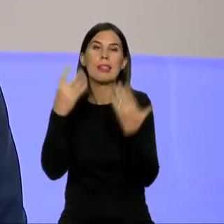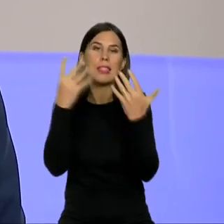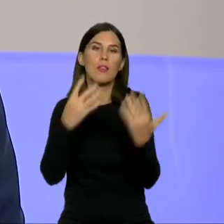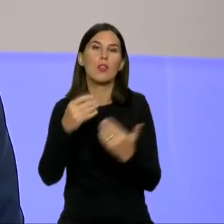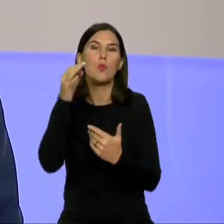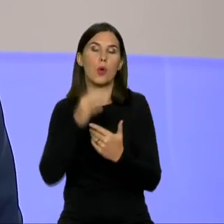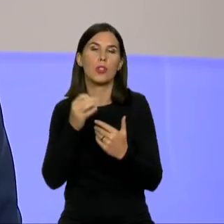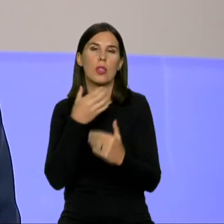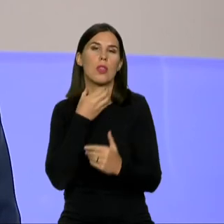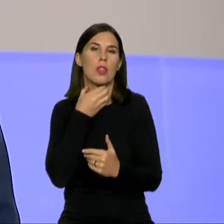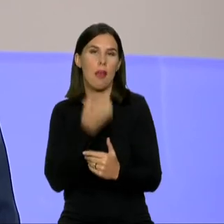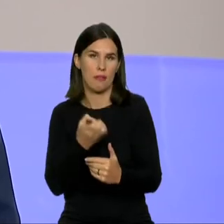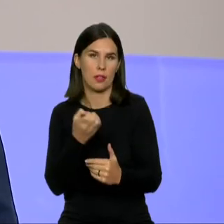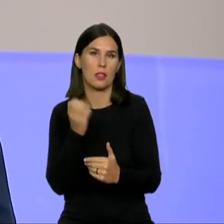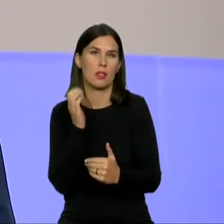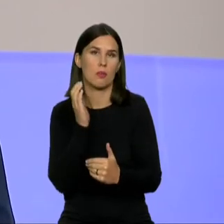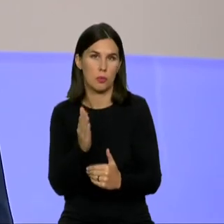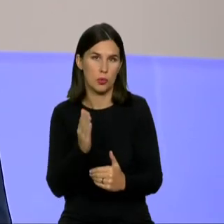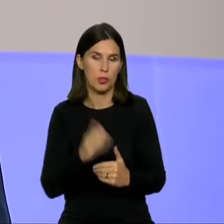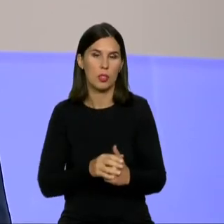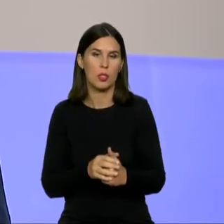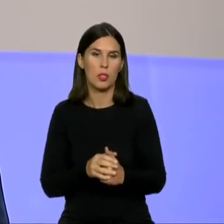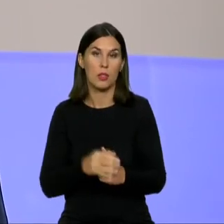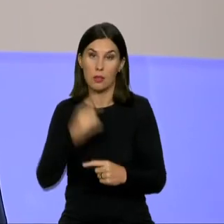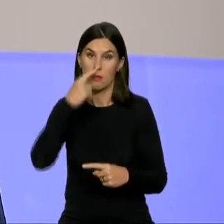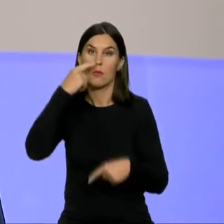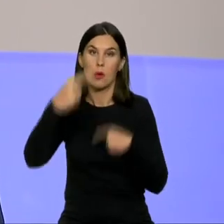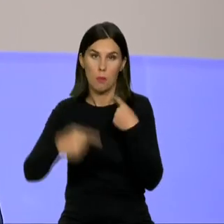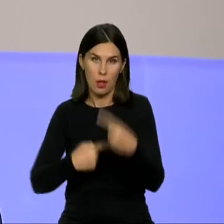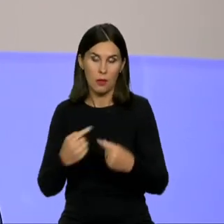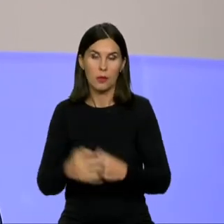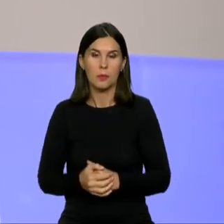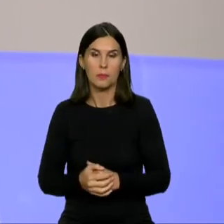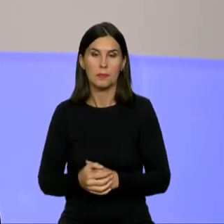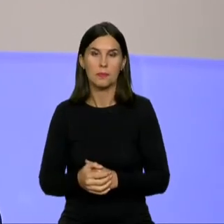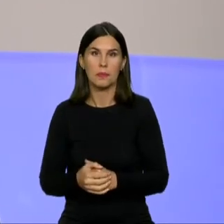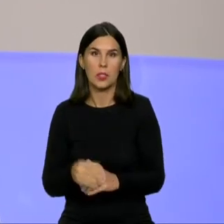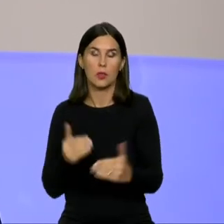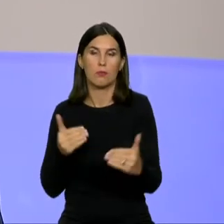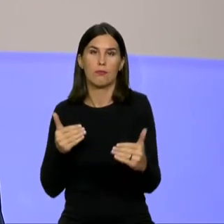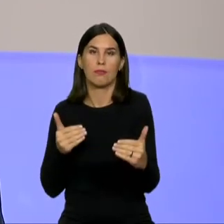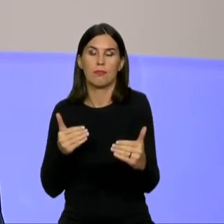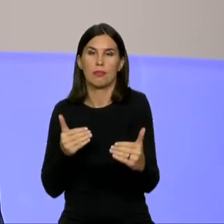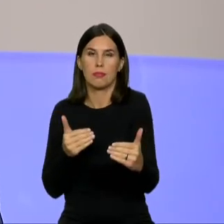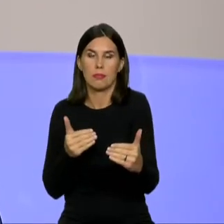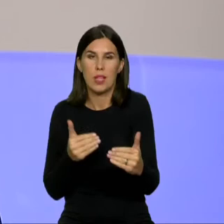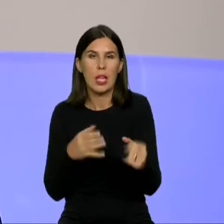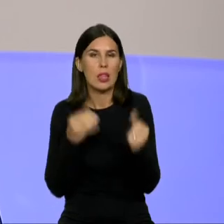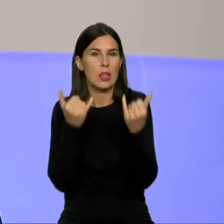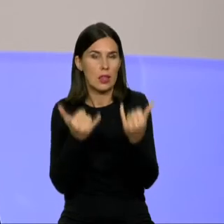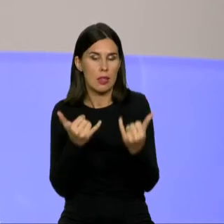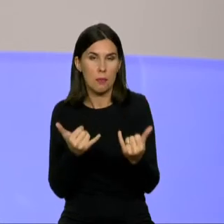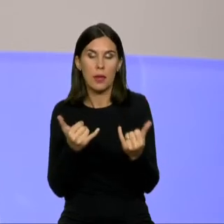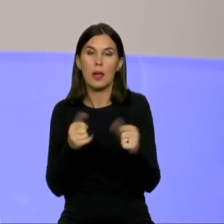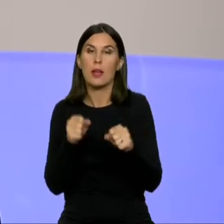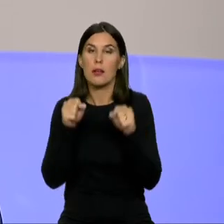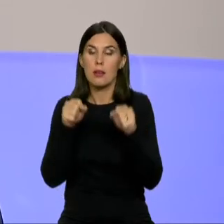kitame, jisai yra artitos ribos, kada mes tikrai dar galime sakyti, kad